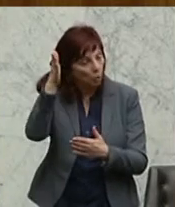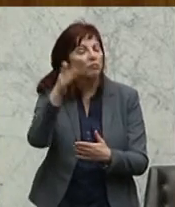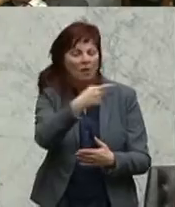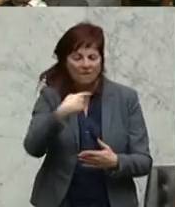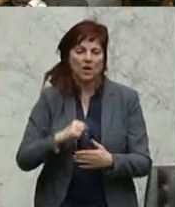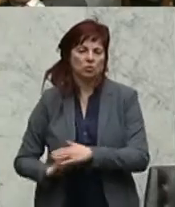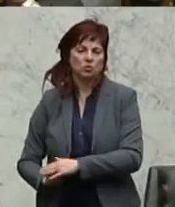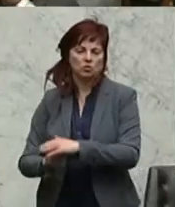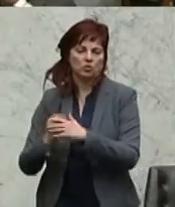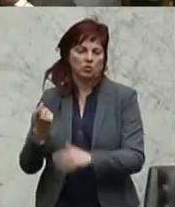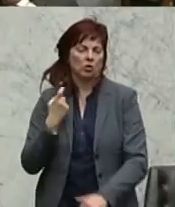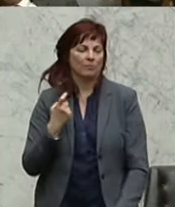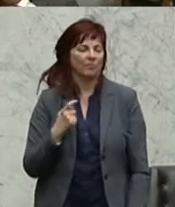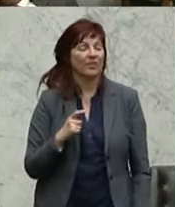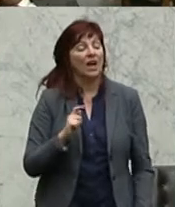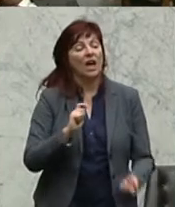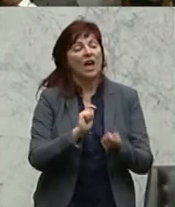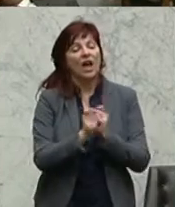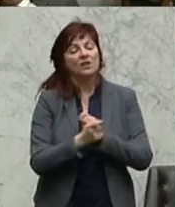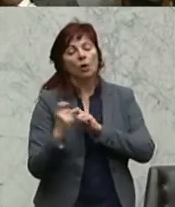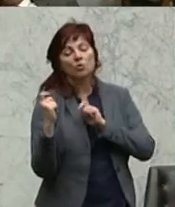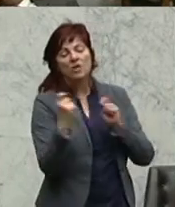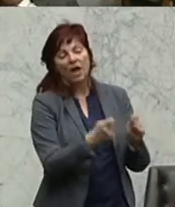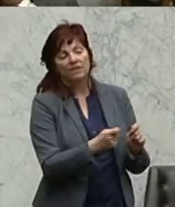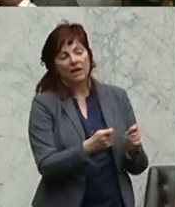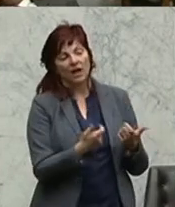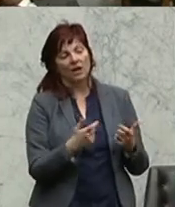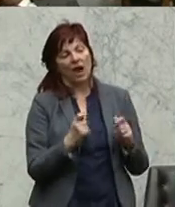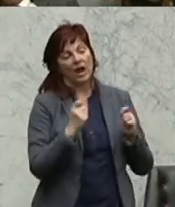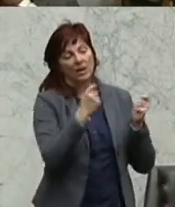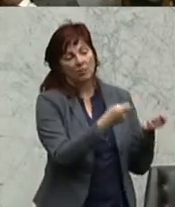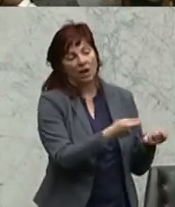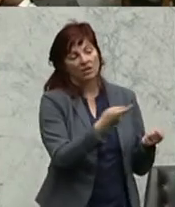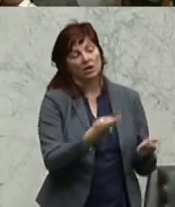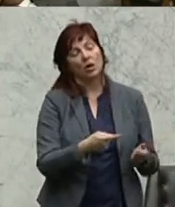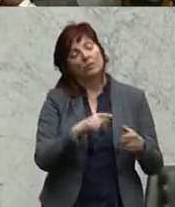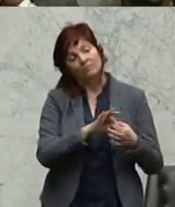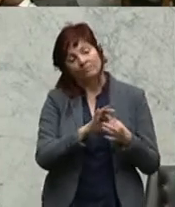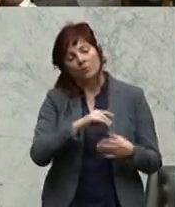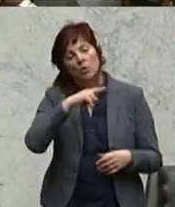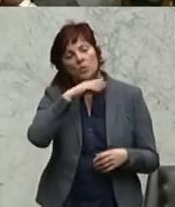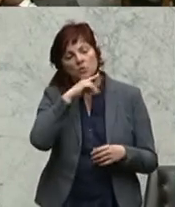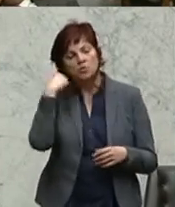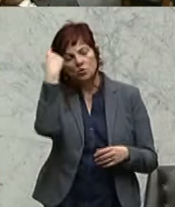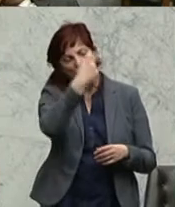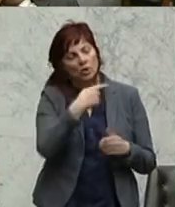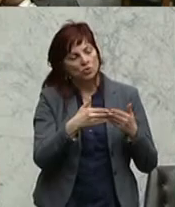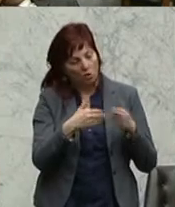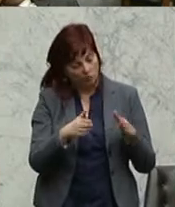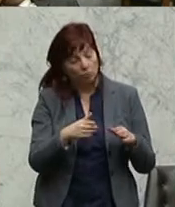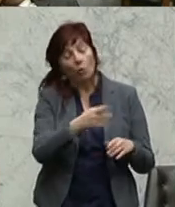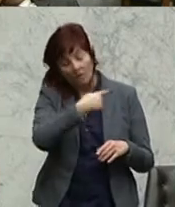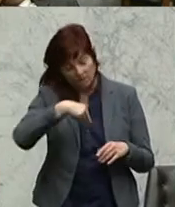Der eingebrachte Abänderungsantrag, Stichwort Sonntagsöffnung, findet auch unsere volle